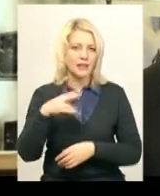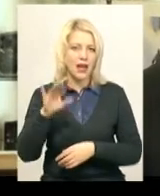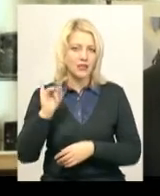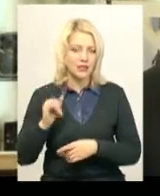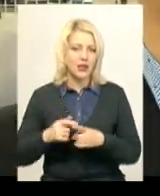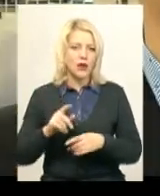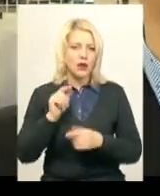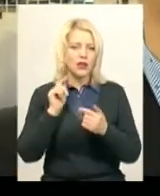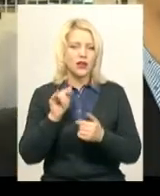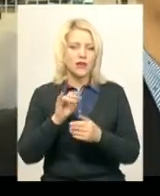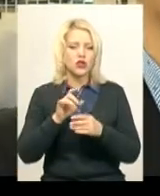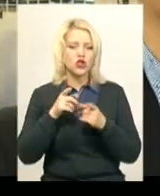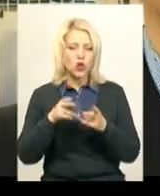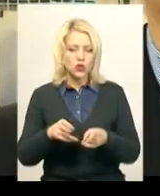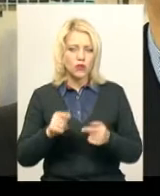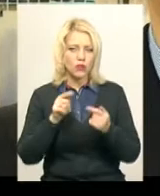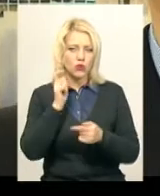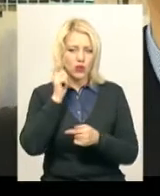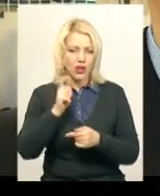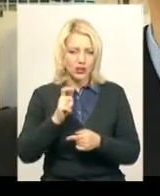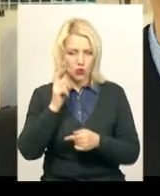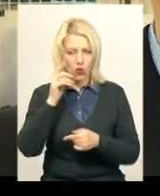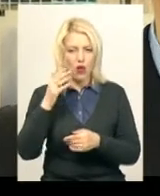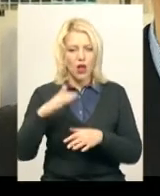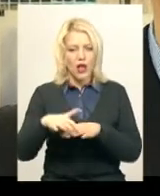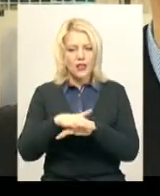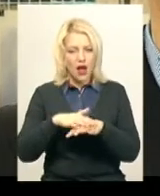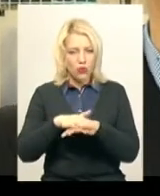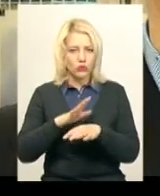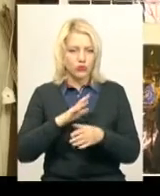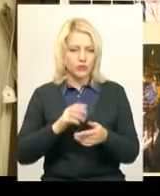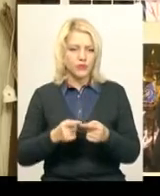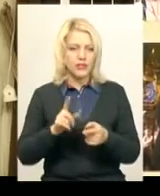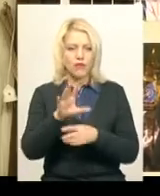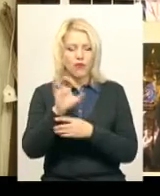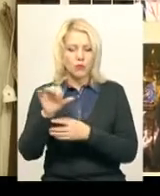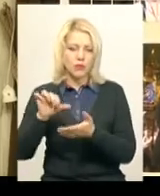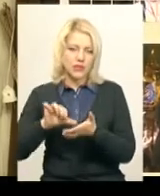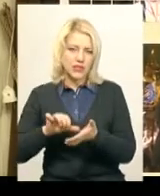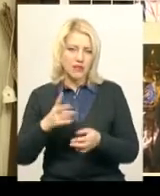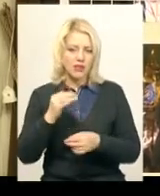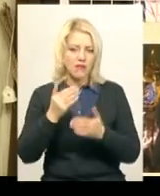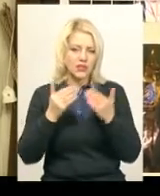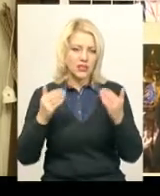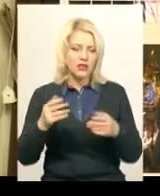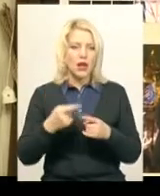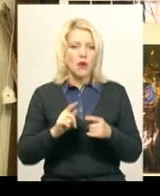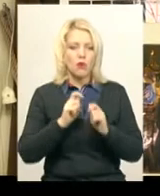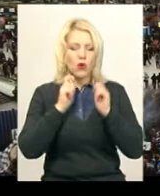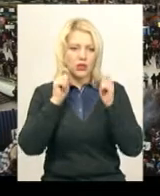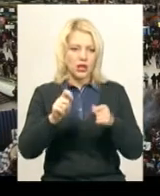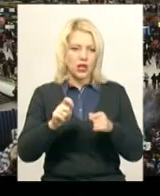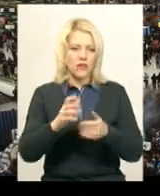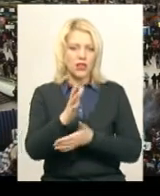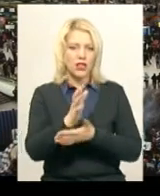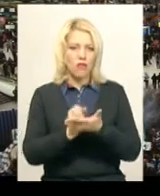українського народу. За словами Віталія Савіна, оригінальні світлини, які представили на виставці, фотохудожник подарував фонду Хмельницького